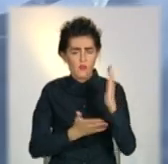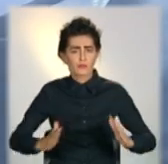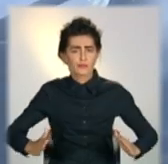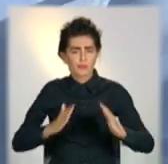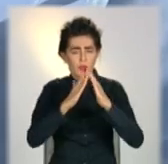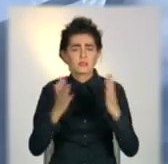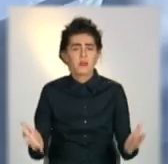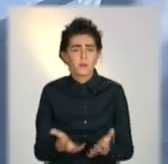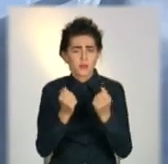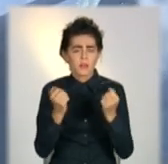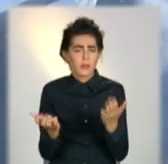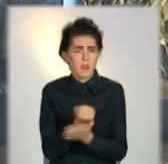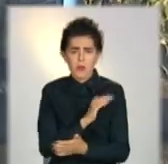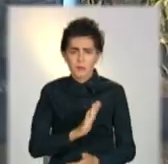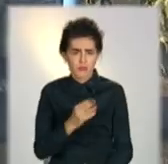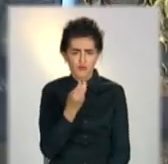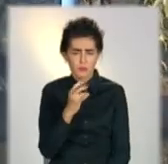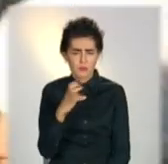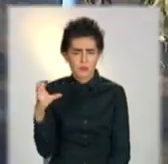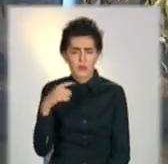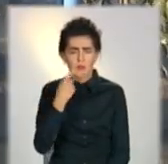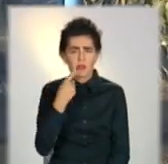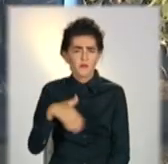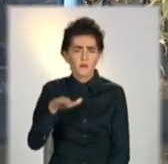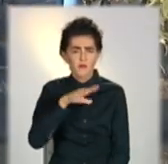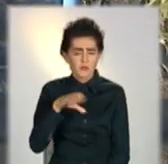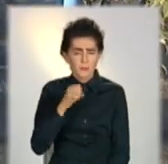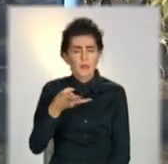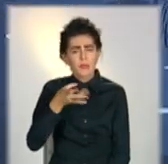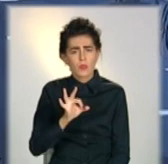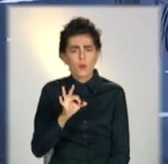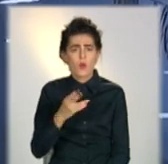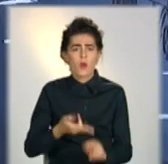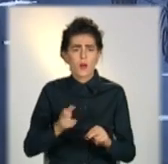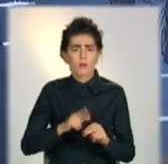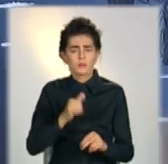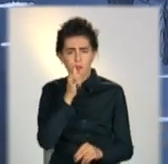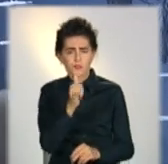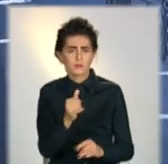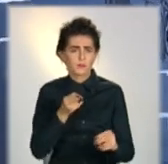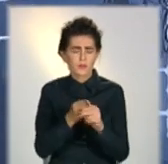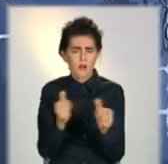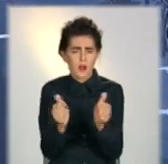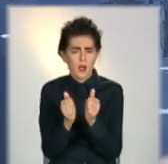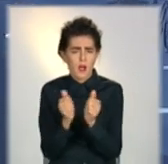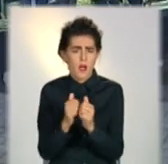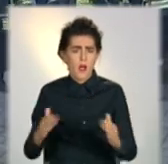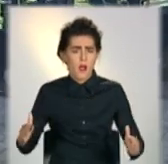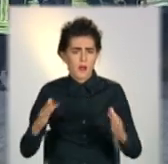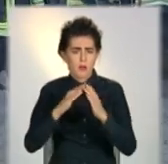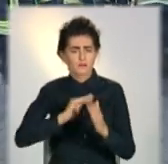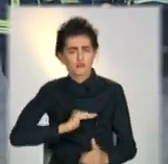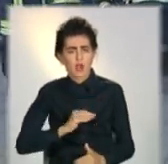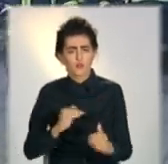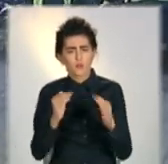Врятувати його не було шансів, запевнили надзвичайники. Та ще мали не допустити загоряння сусіднього храму, приватних